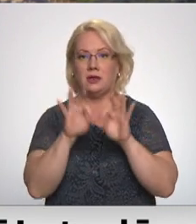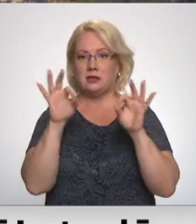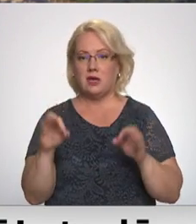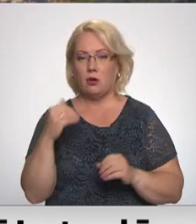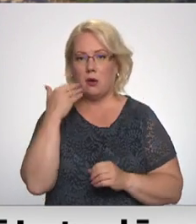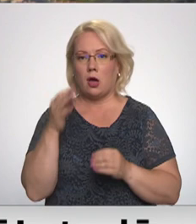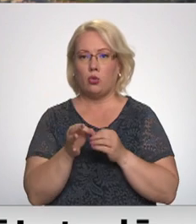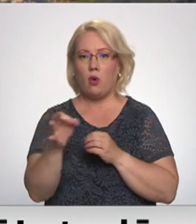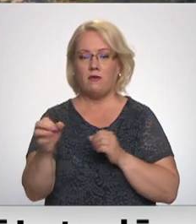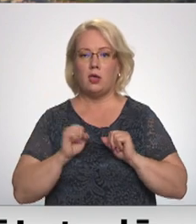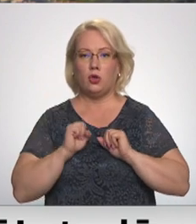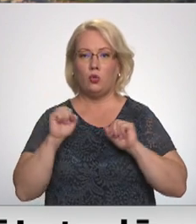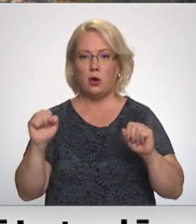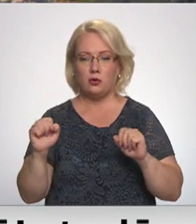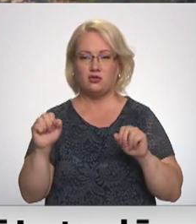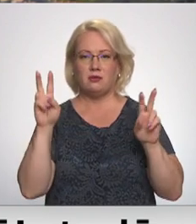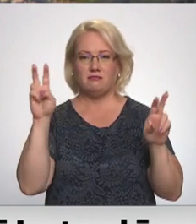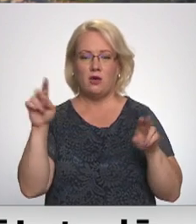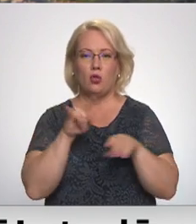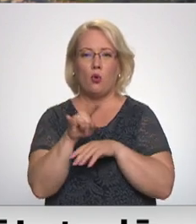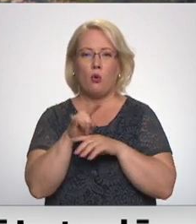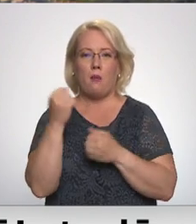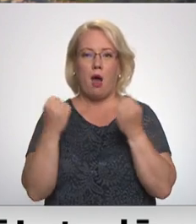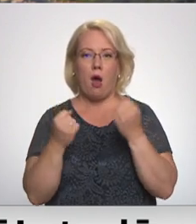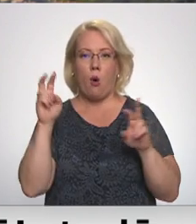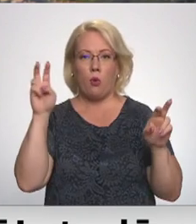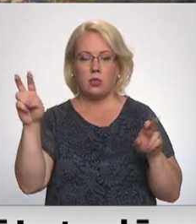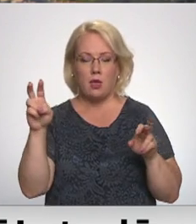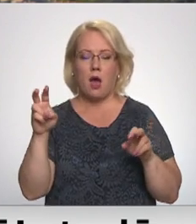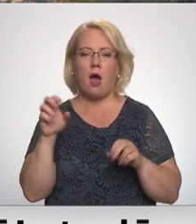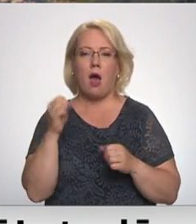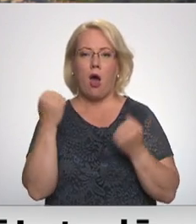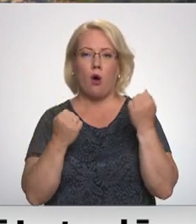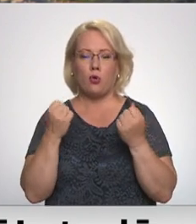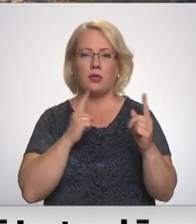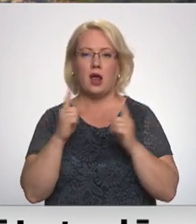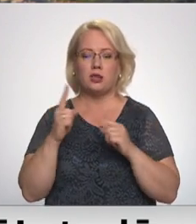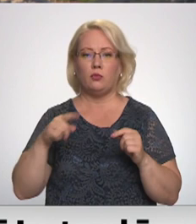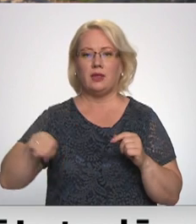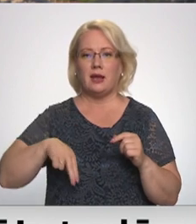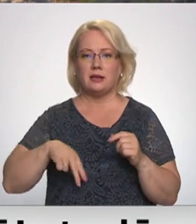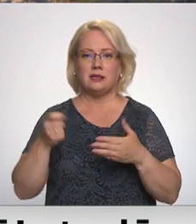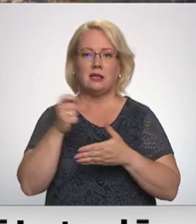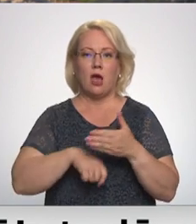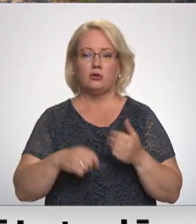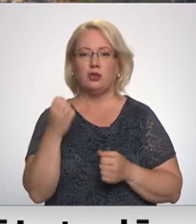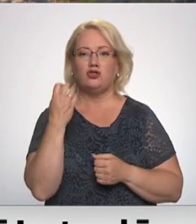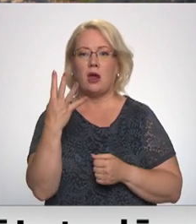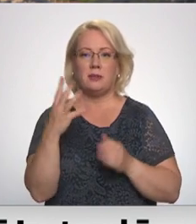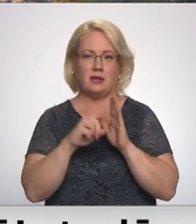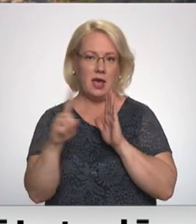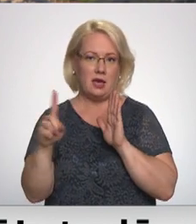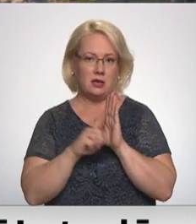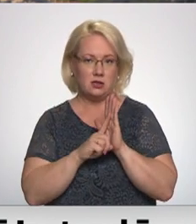novadātos nodrošina sija tukuma auto, autotransporta direkcija slēgusi 14 reises. Preļu novadāja iedzīvotāju